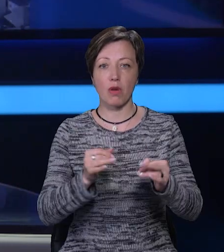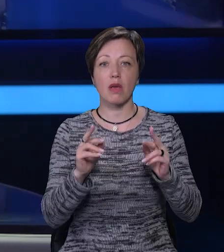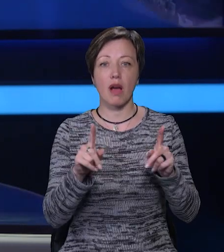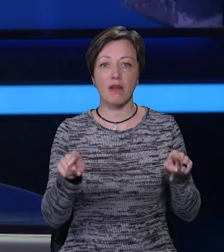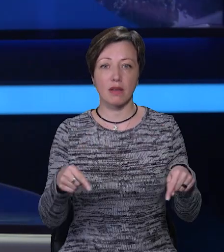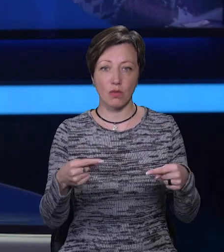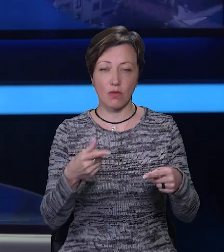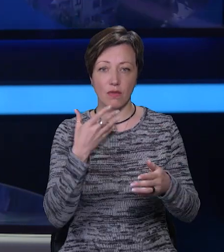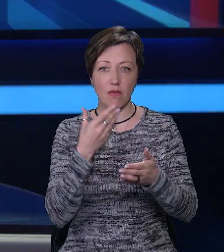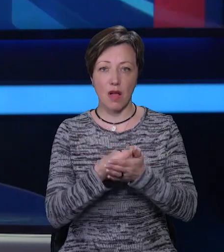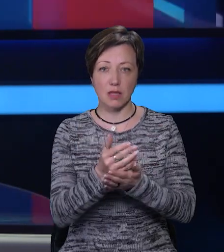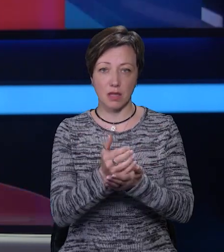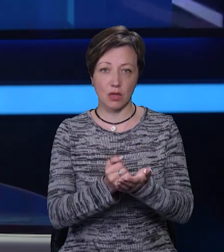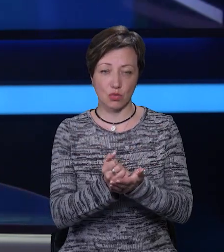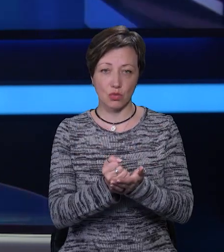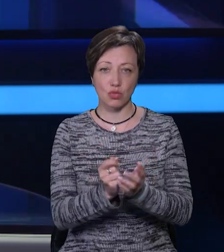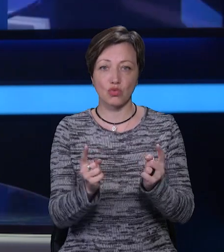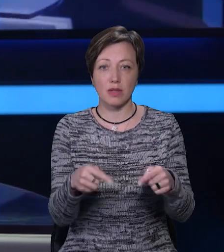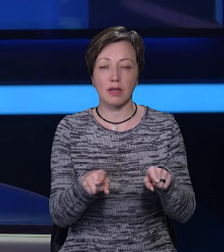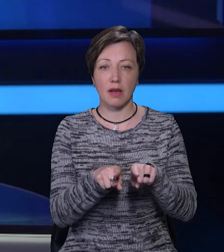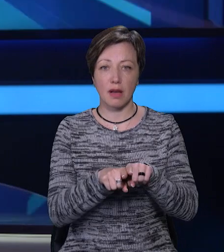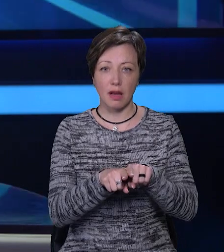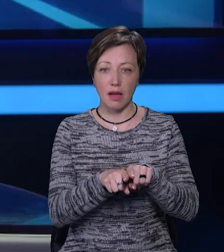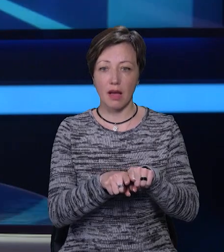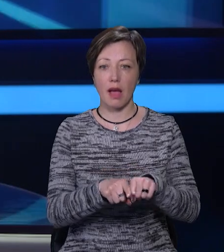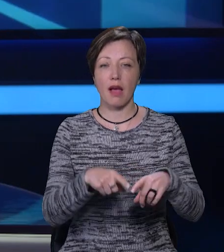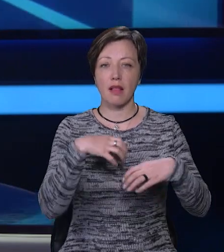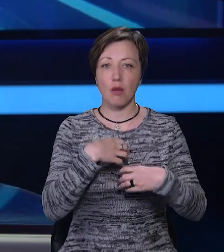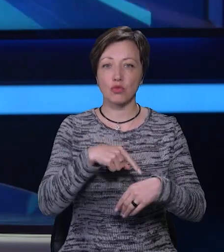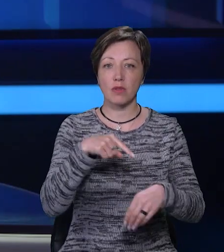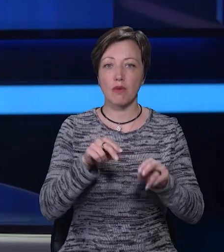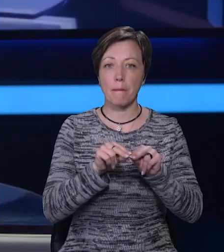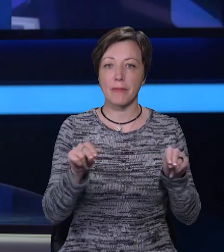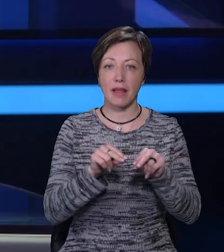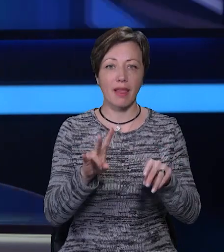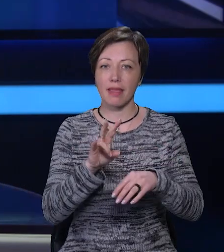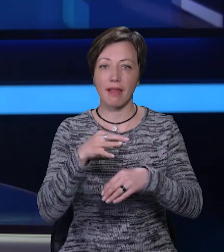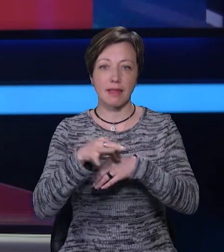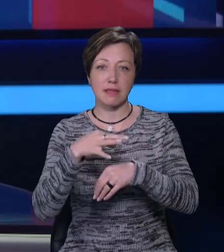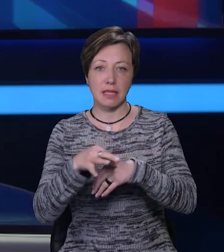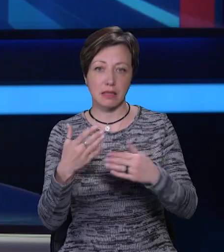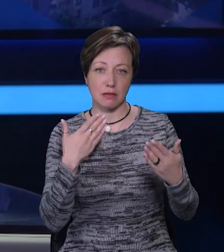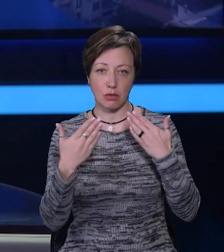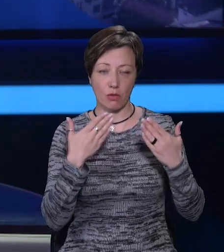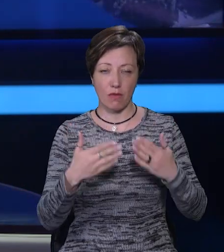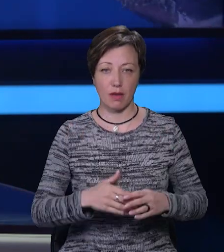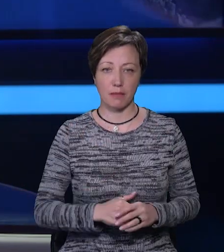відновлювати власний ресурс. Що таке драмочутлива педагогіка і ненасильницьке спілкування.